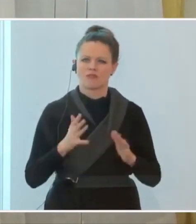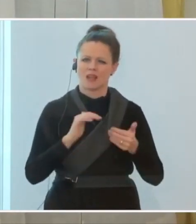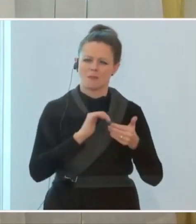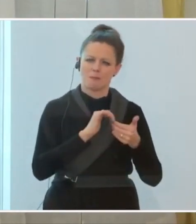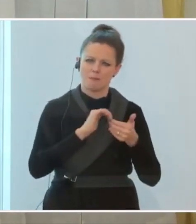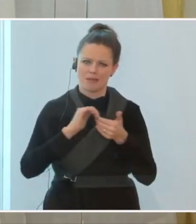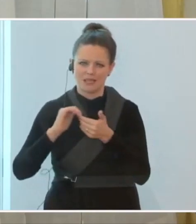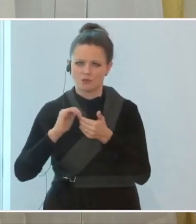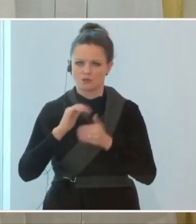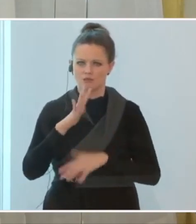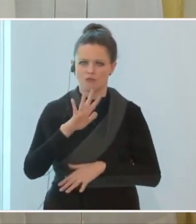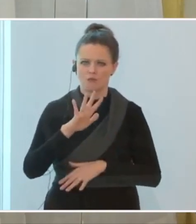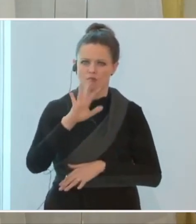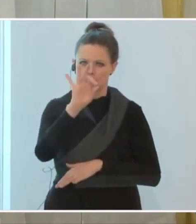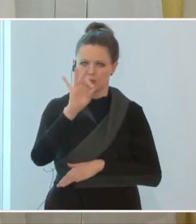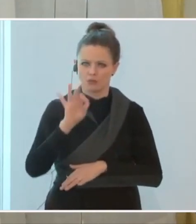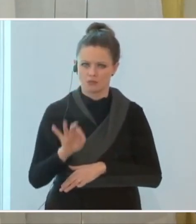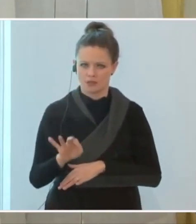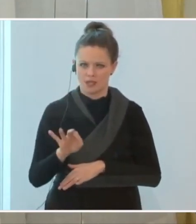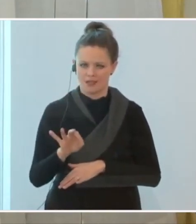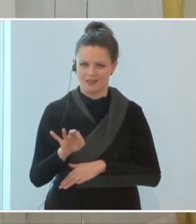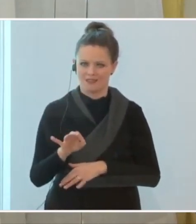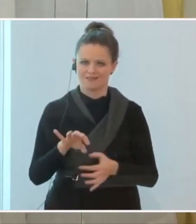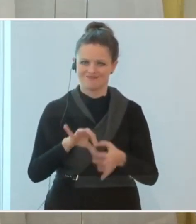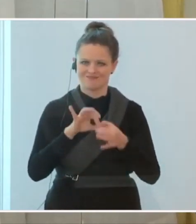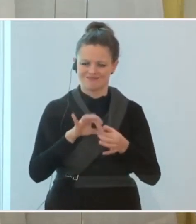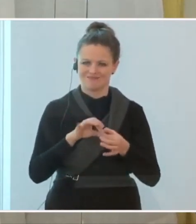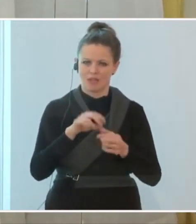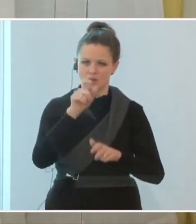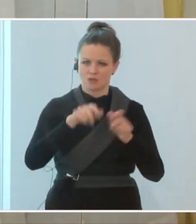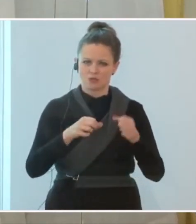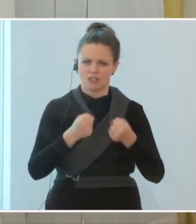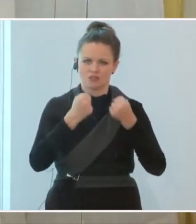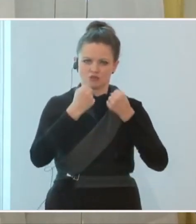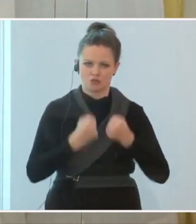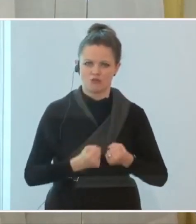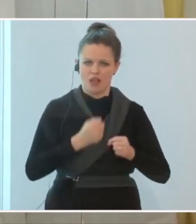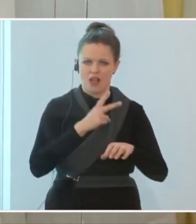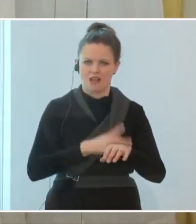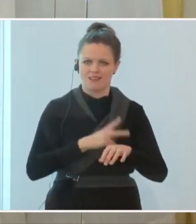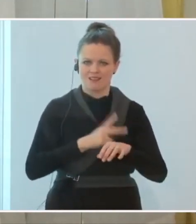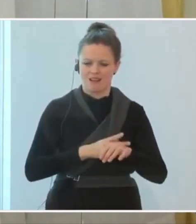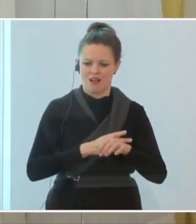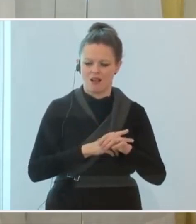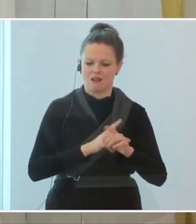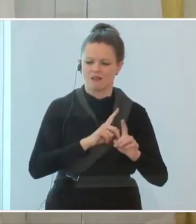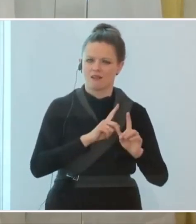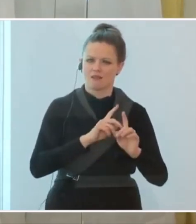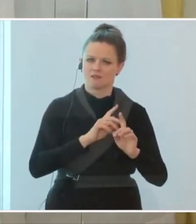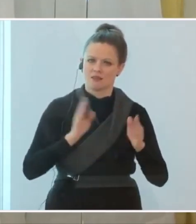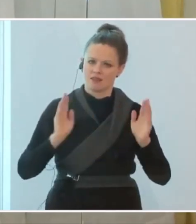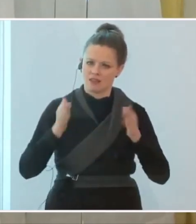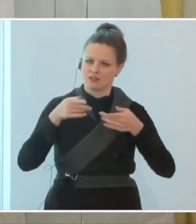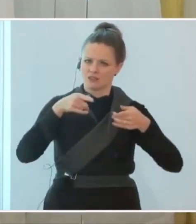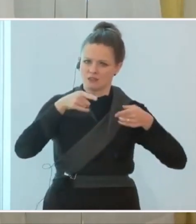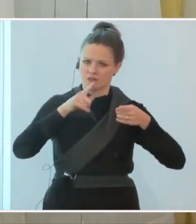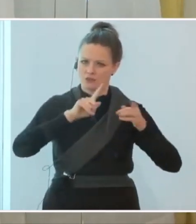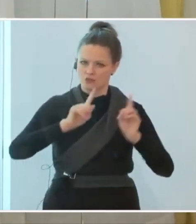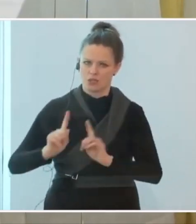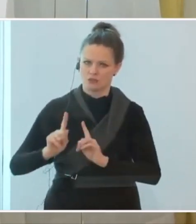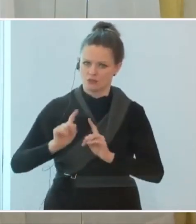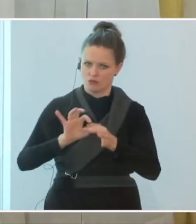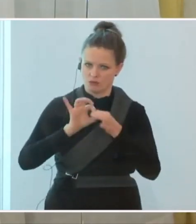5%, was die Schwererkrankten in den österreichischen Intensivstationen betrifft.